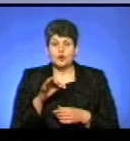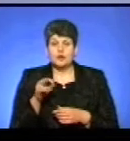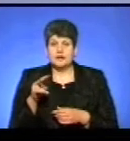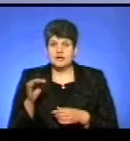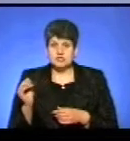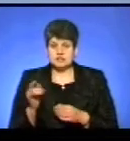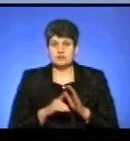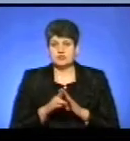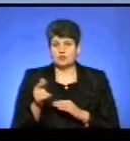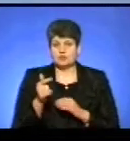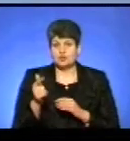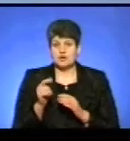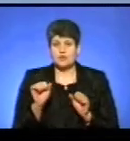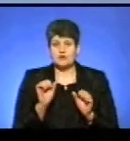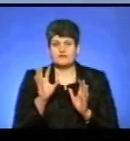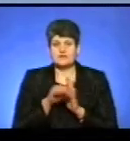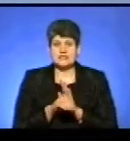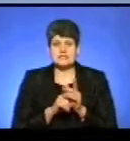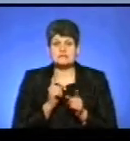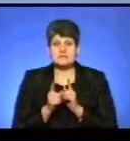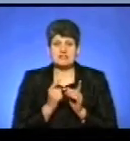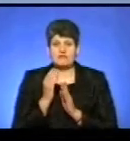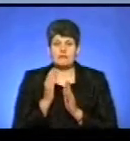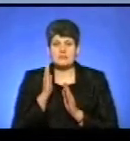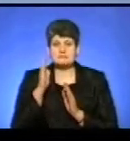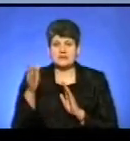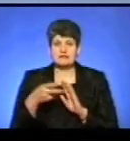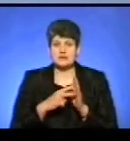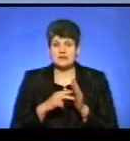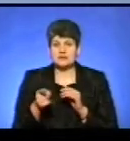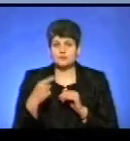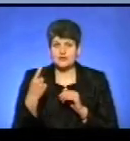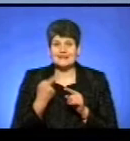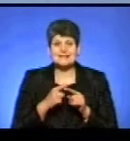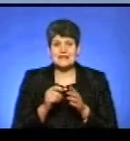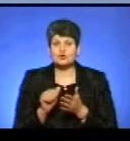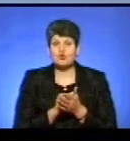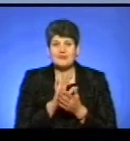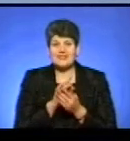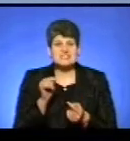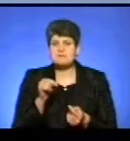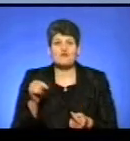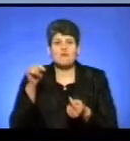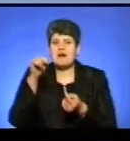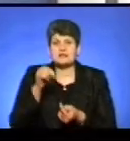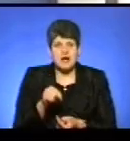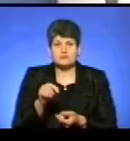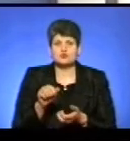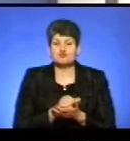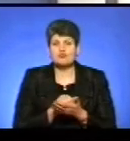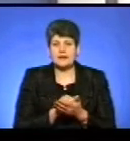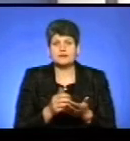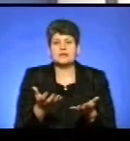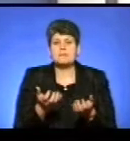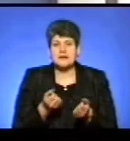вніс зміни до перспективного плану Тернопільської області, і цей документ не співпадав з документом, який прийняли депутати